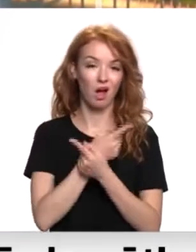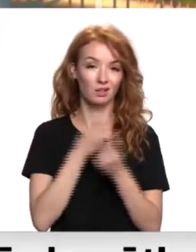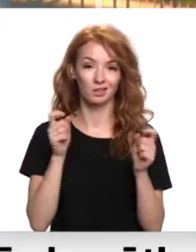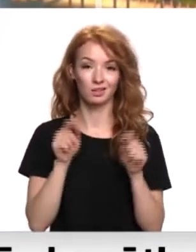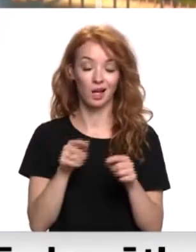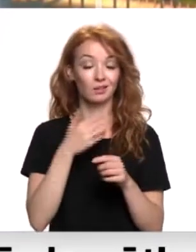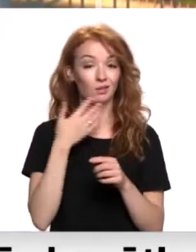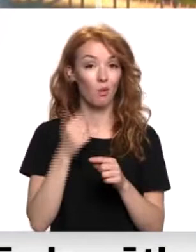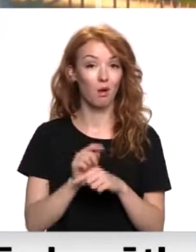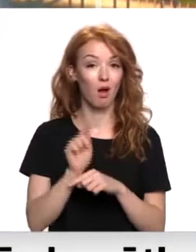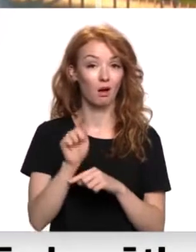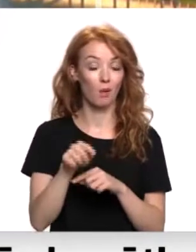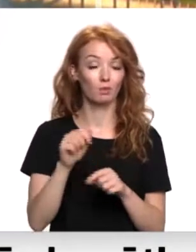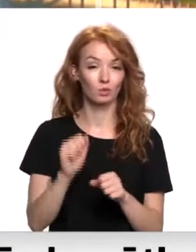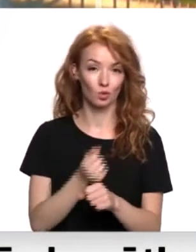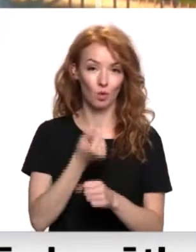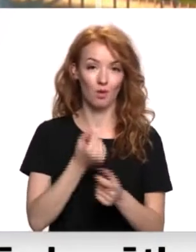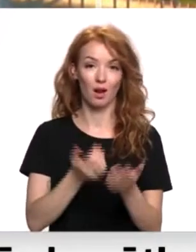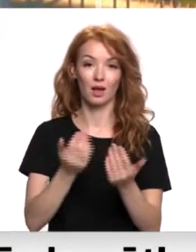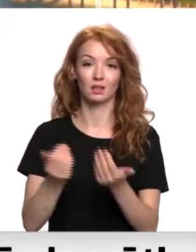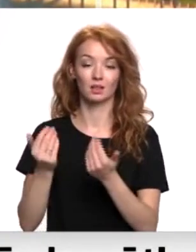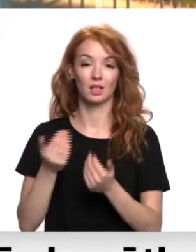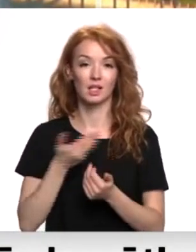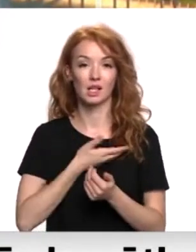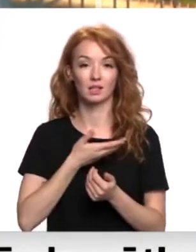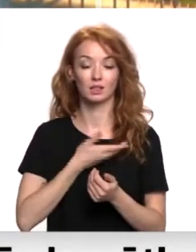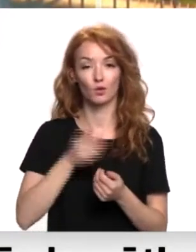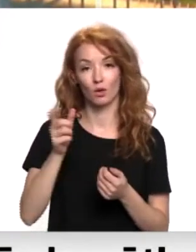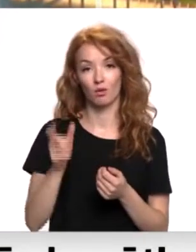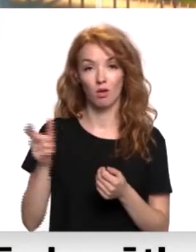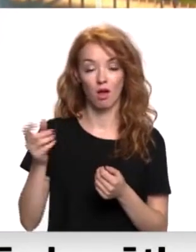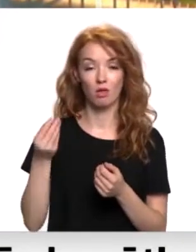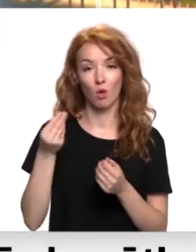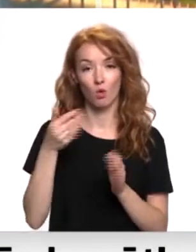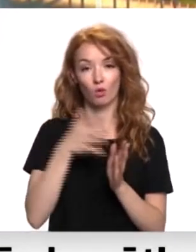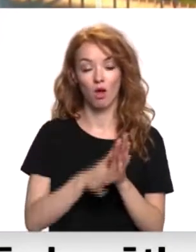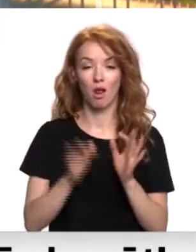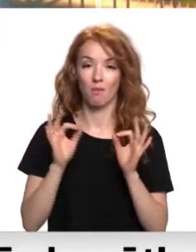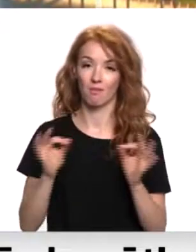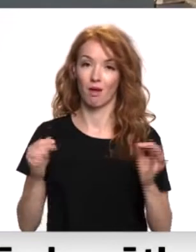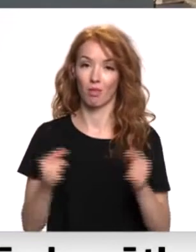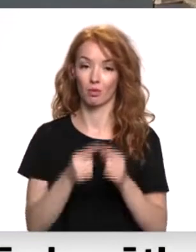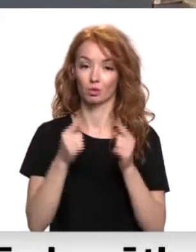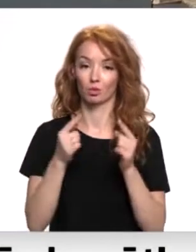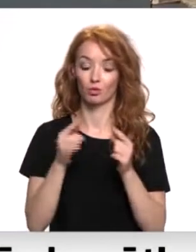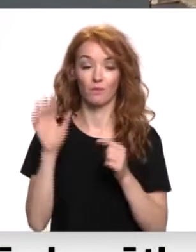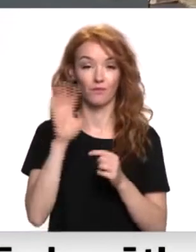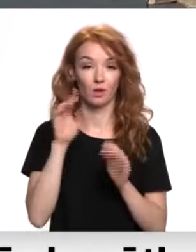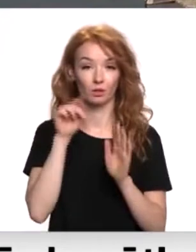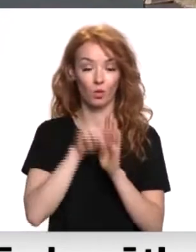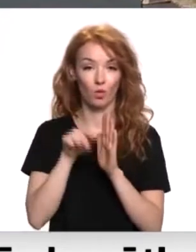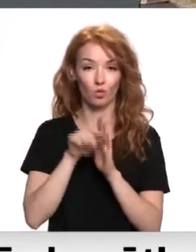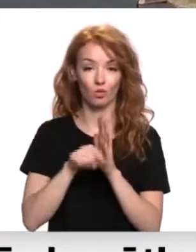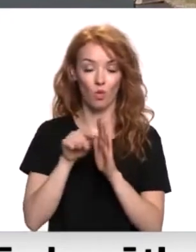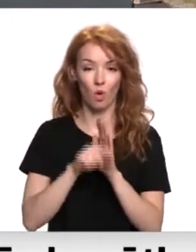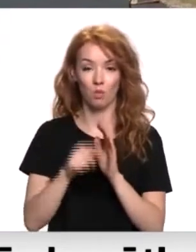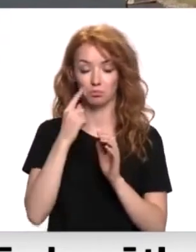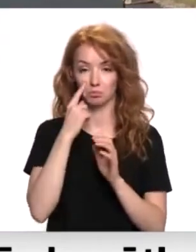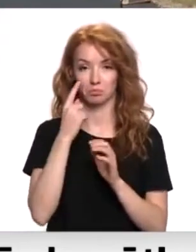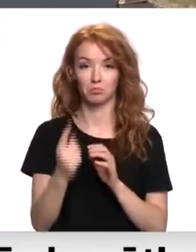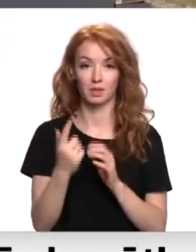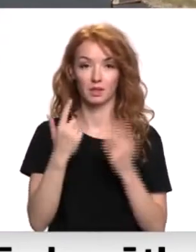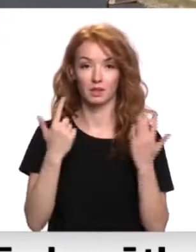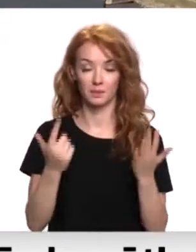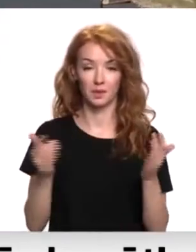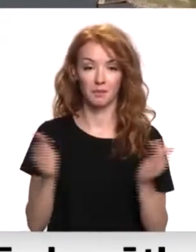tas nav pārkāpums, tomēr aiciniet dzīvotāju naudu tērēt pārdomāti. Valsts kontrols redzes lokā nonāca